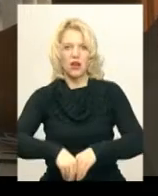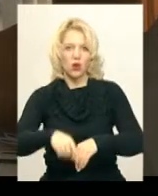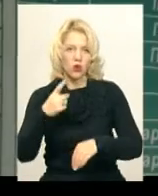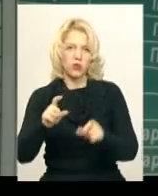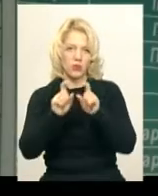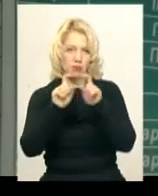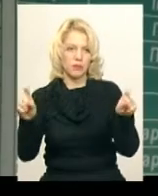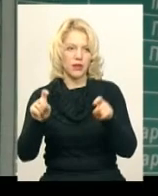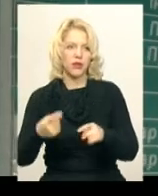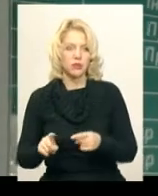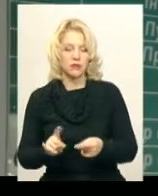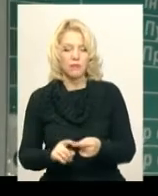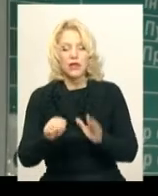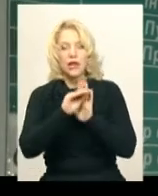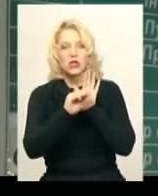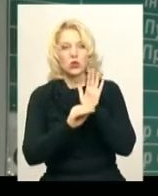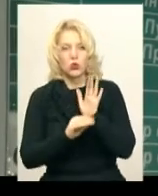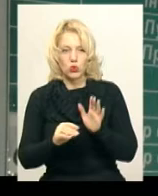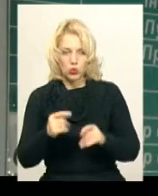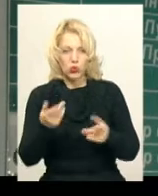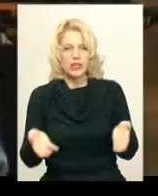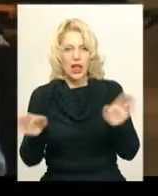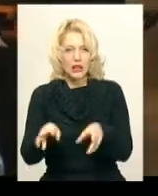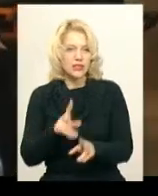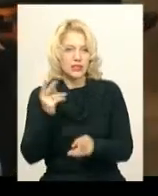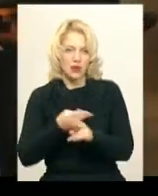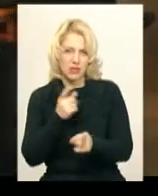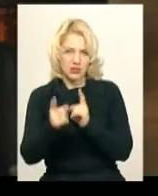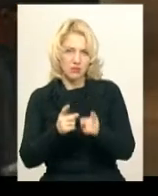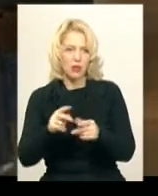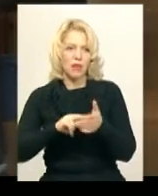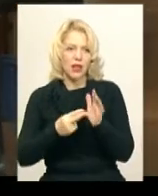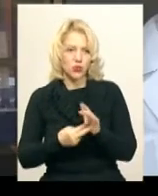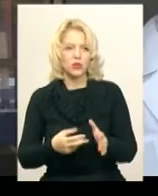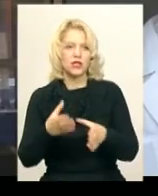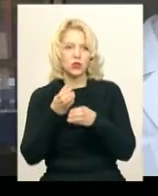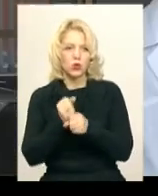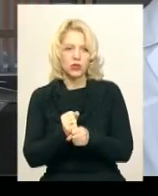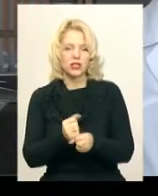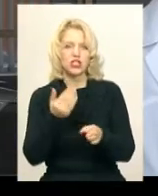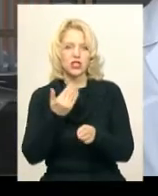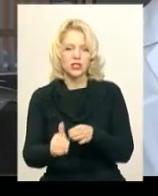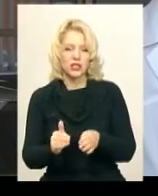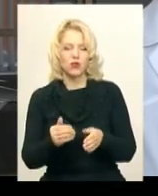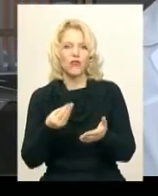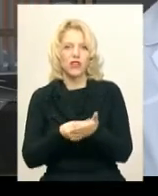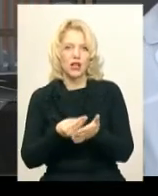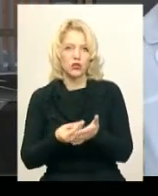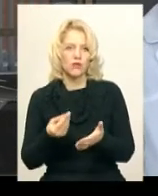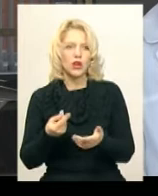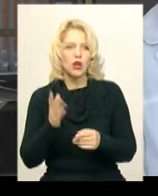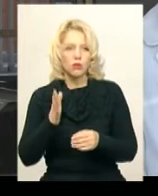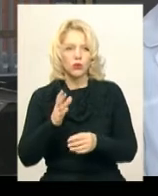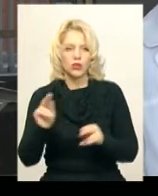підприємство. Штатна структура залишиться без змін. Планується скоротити частину фінансового сектору. У нас буде тий лікувально-діагностичний чи